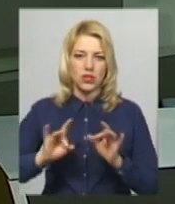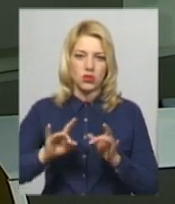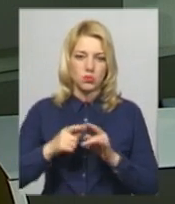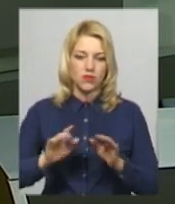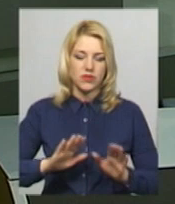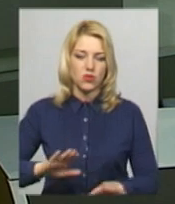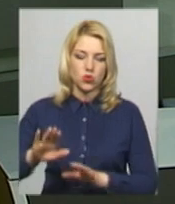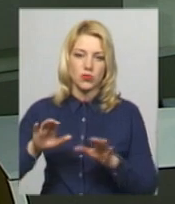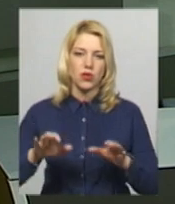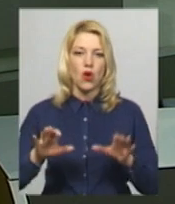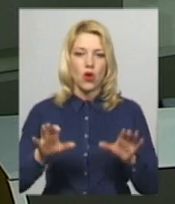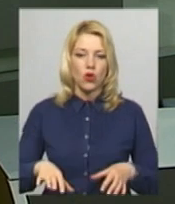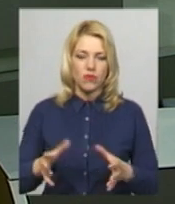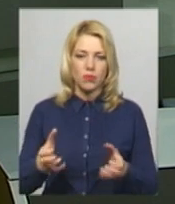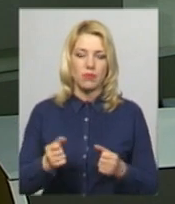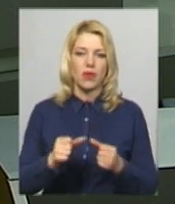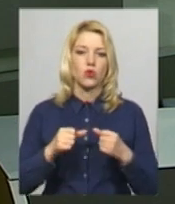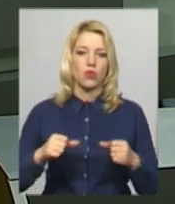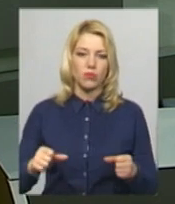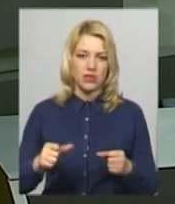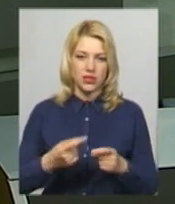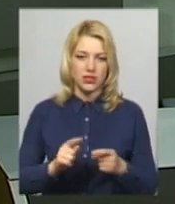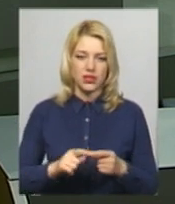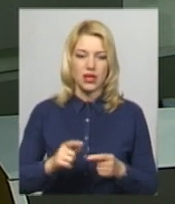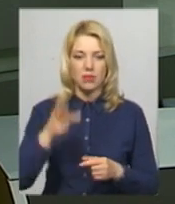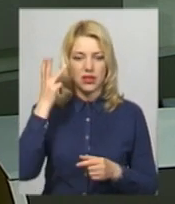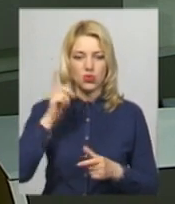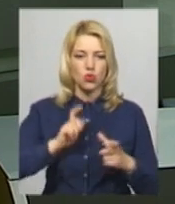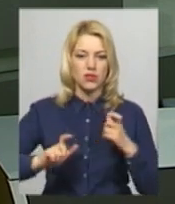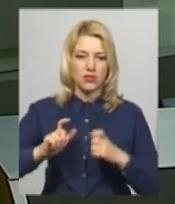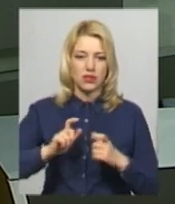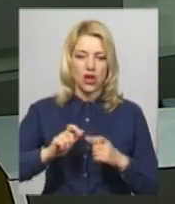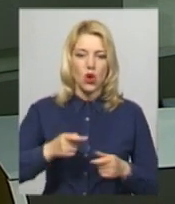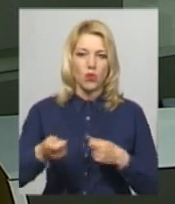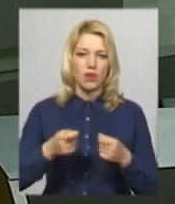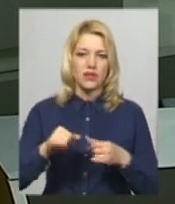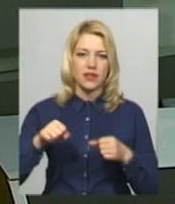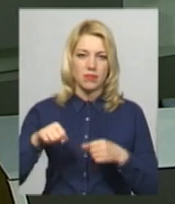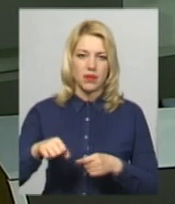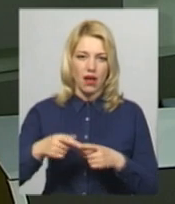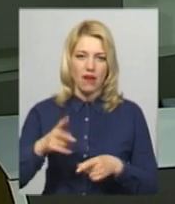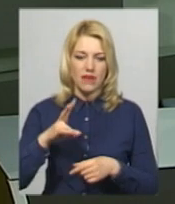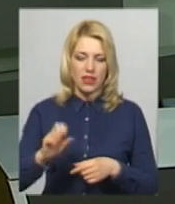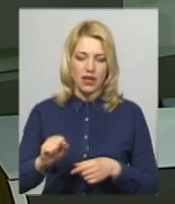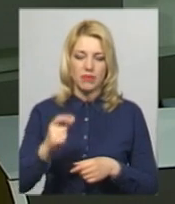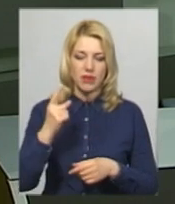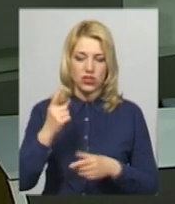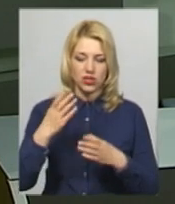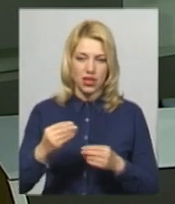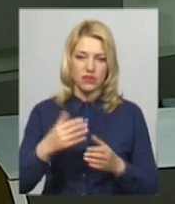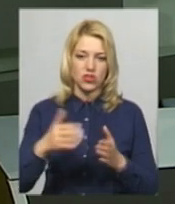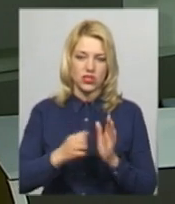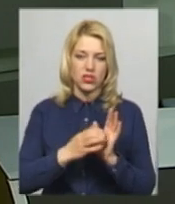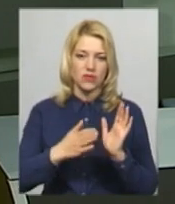приймальної комісії Хмельницького університету управління та права Віктор Захарчук. За його словами, за перший день на ЗНО зареєструвалися 10